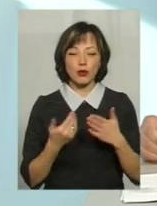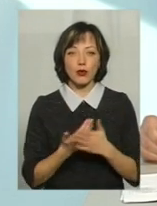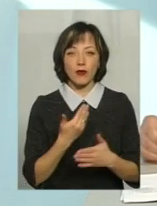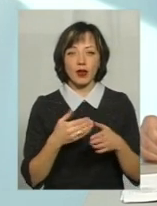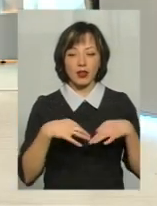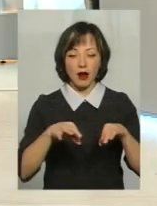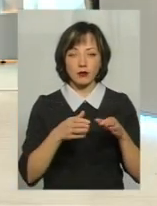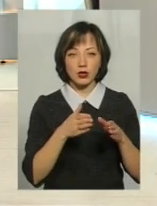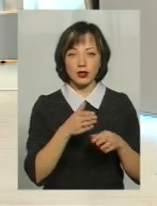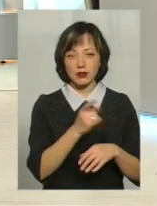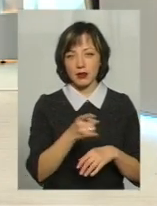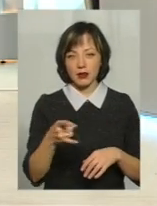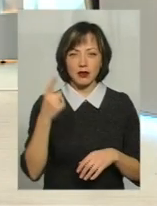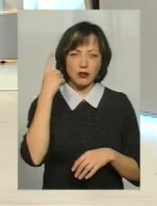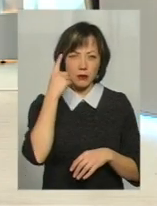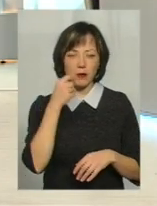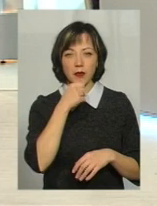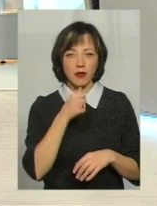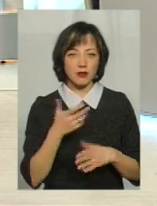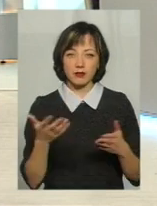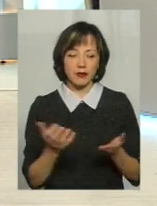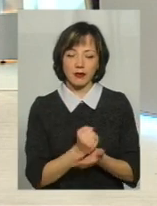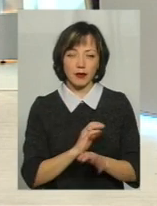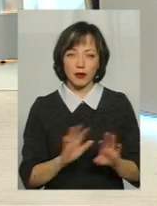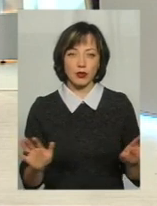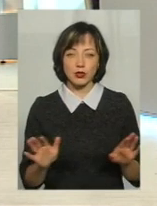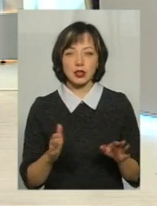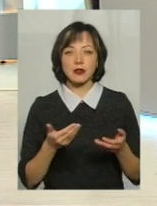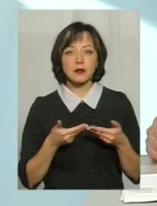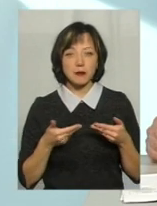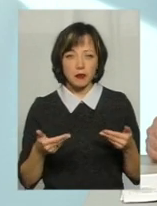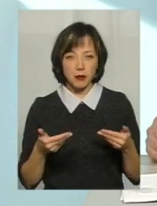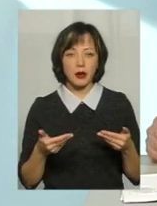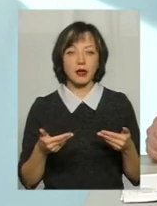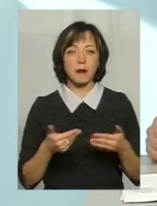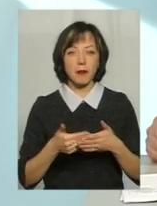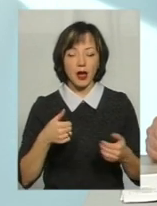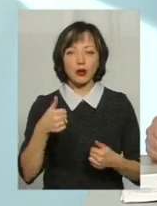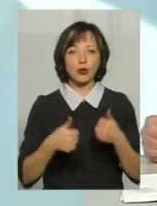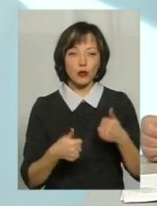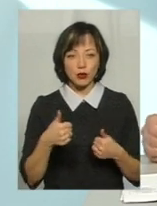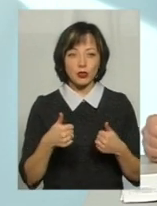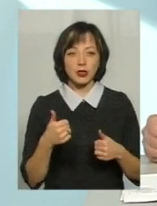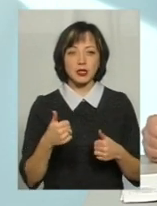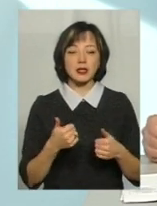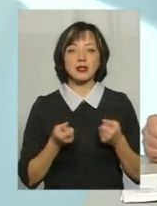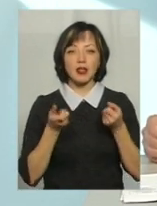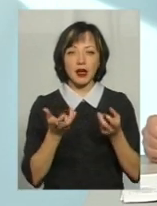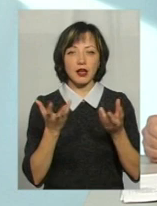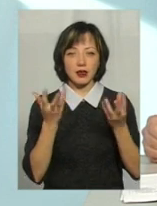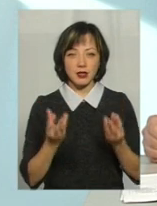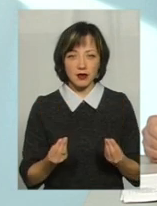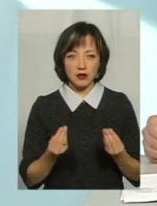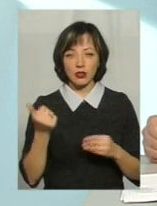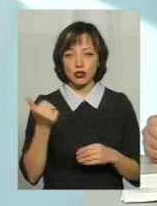транспортних засобів. І думали, то так воно прокатить, і не прокатить. Тому що, і ми перед конкурсом вже буквально за деякі дні, за